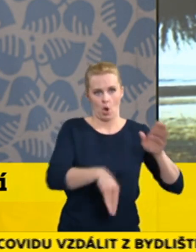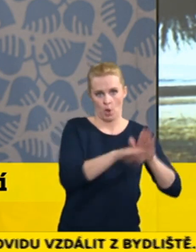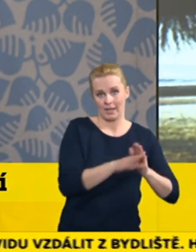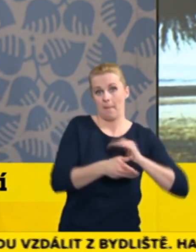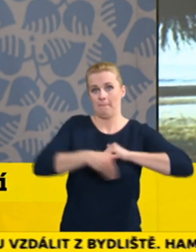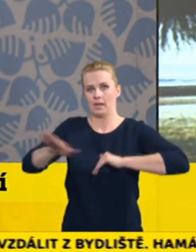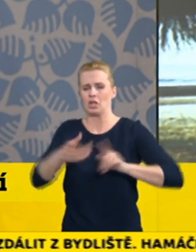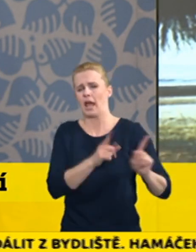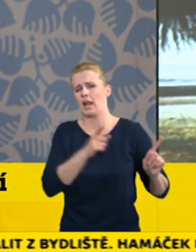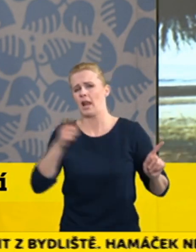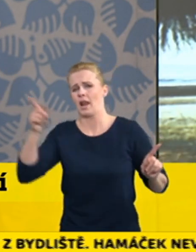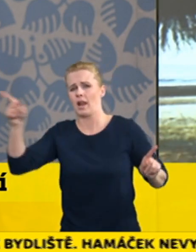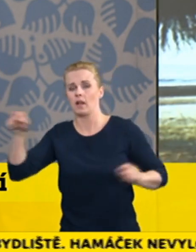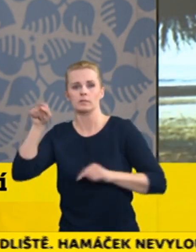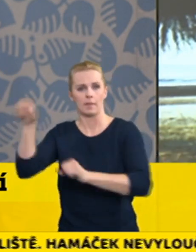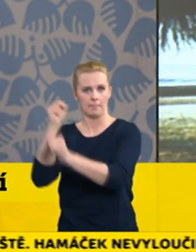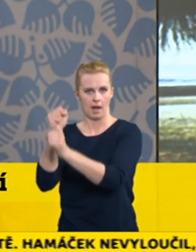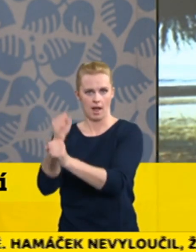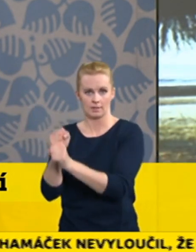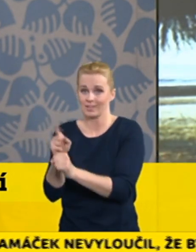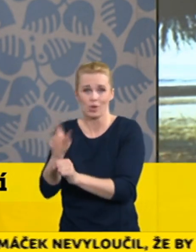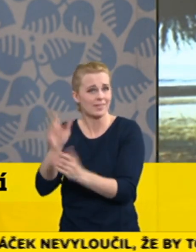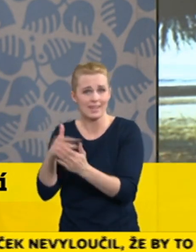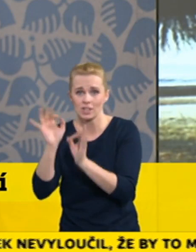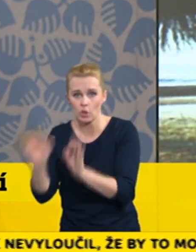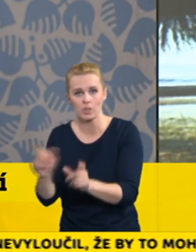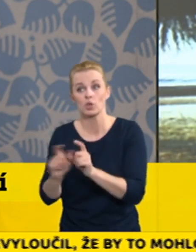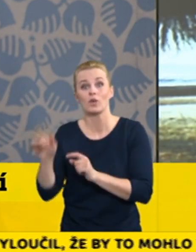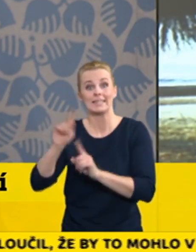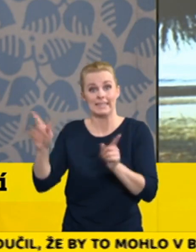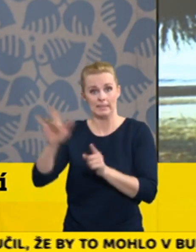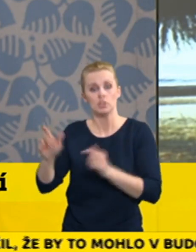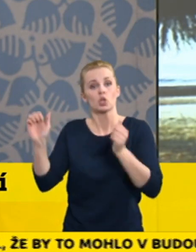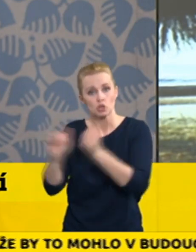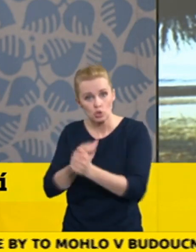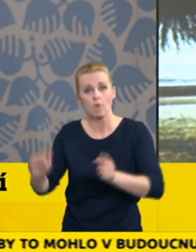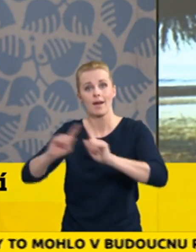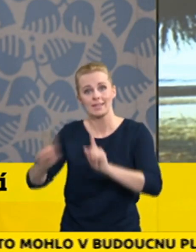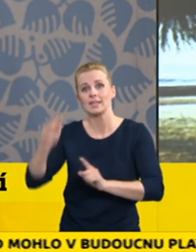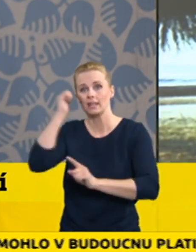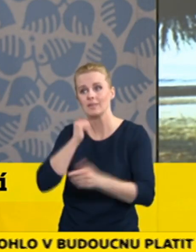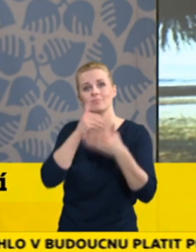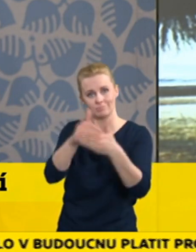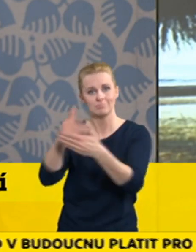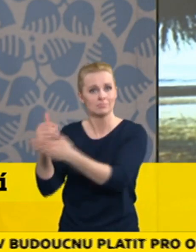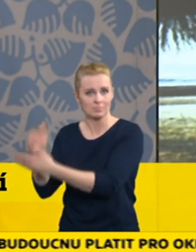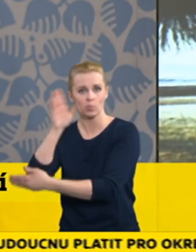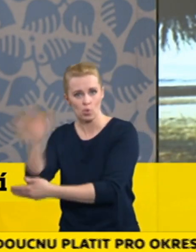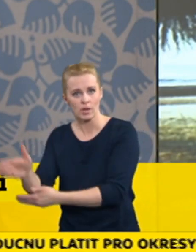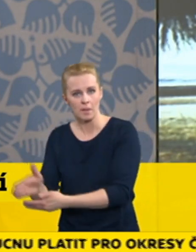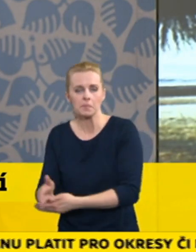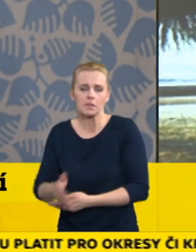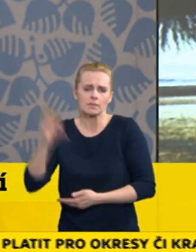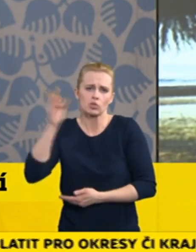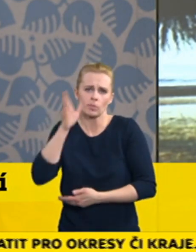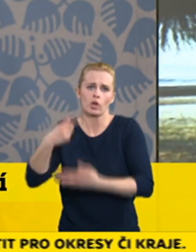republiky, protože je to opět něco, kde se budete setkávat s lidmi, i když budete na home office, se kterými byste se jinak nesetkal.